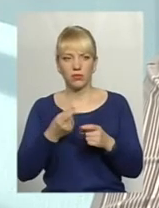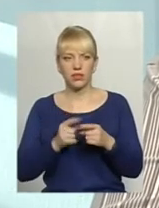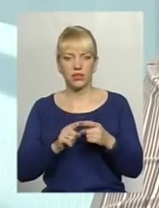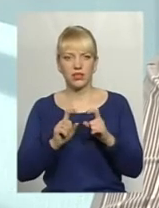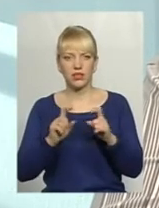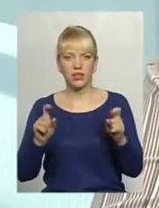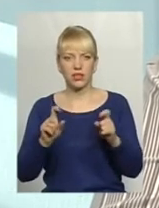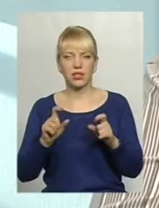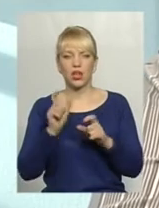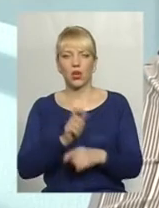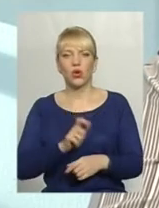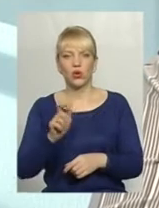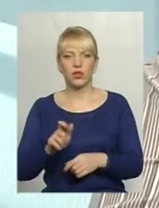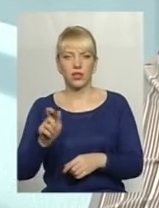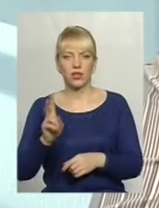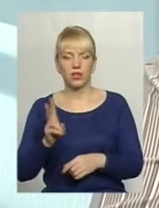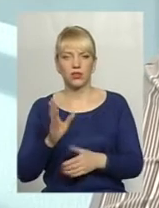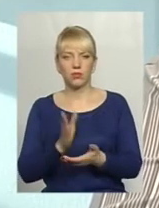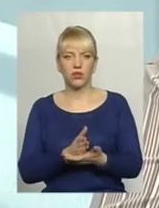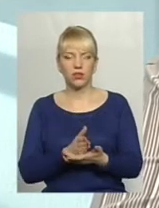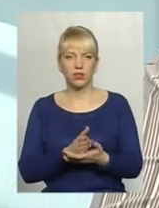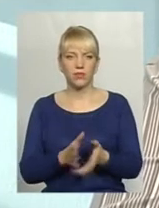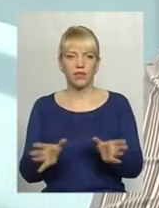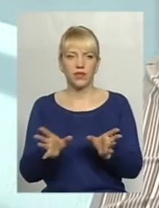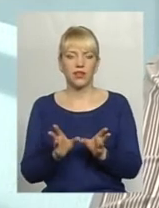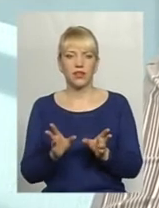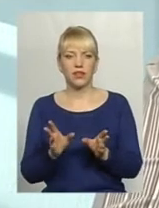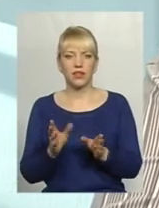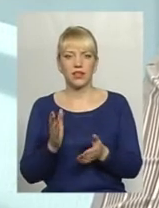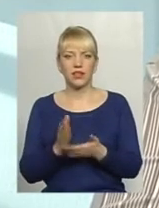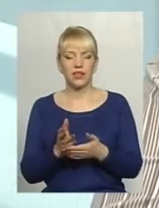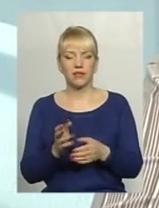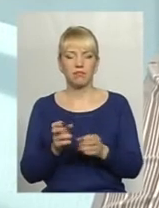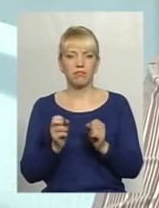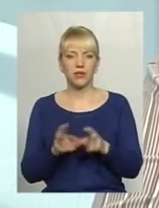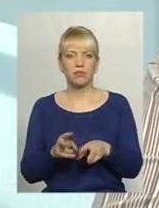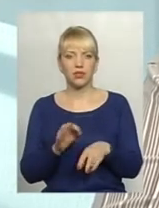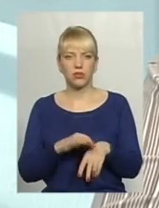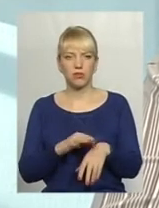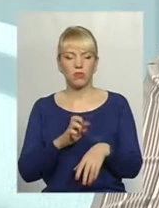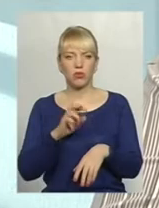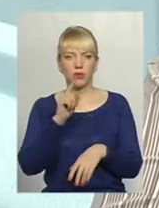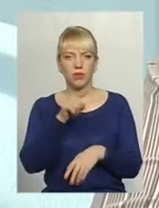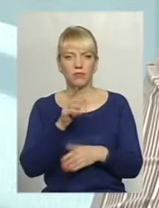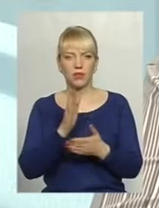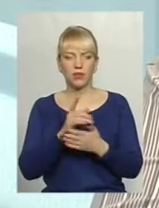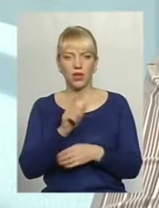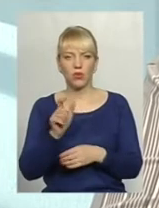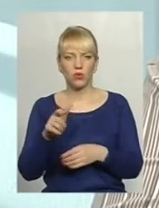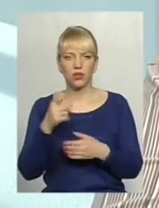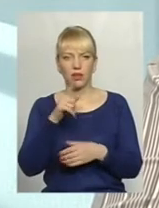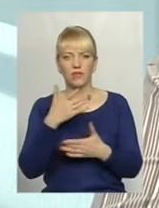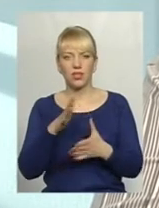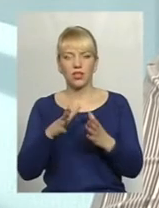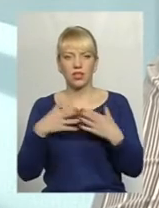заклад людей, які мають суспільно небезпечні хвороби, адже там вже є люди, там вже є